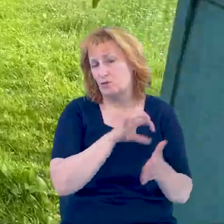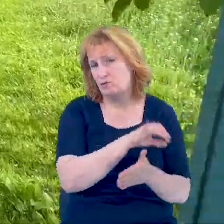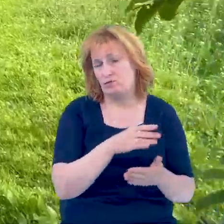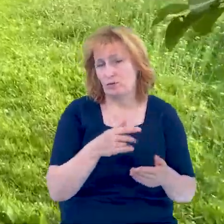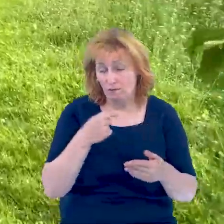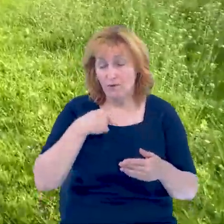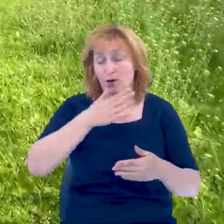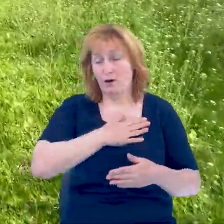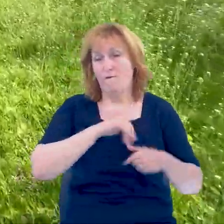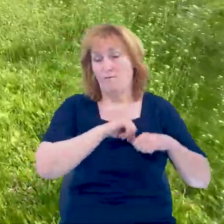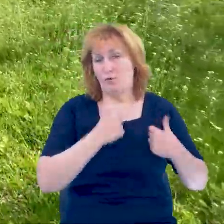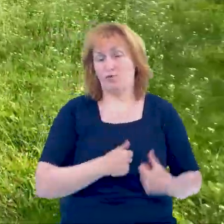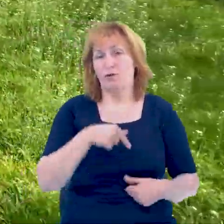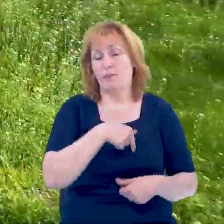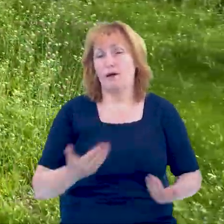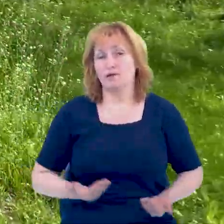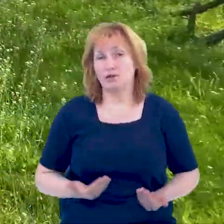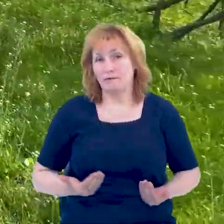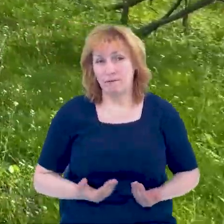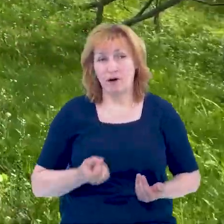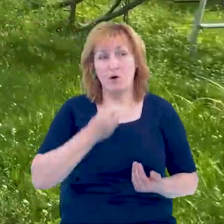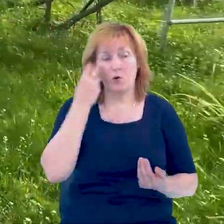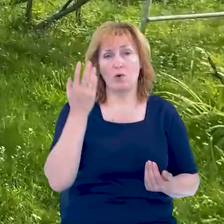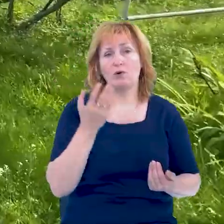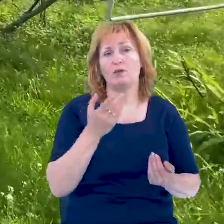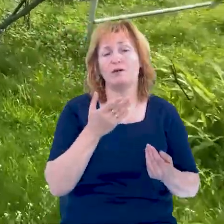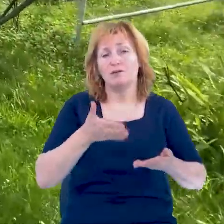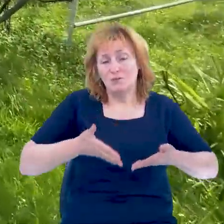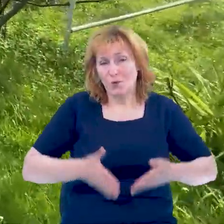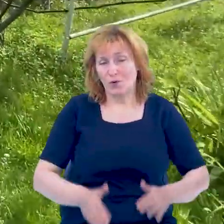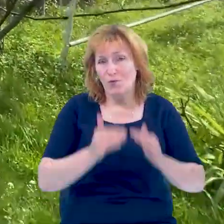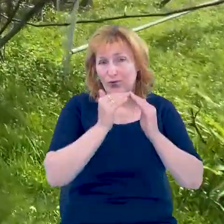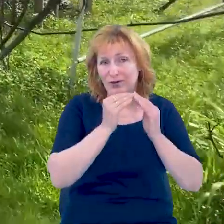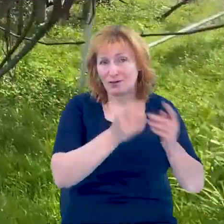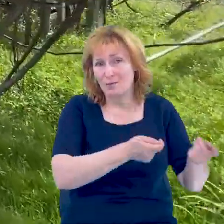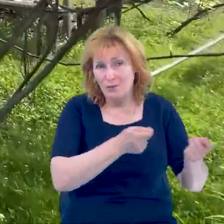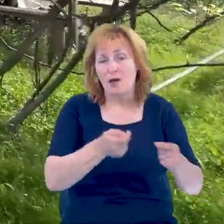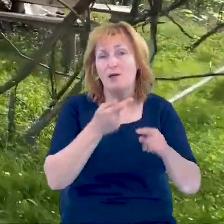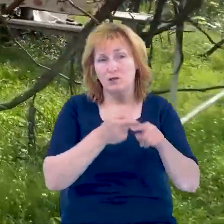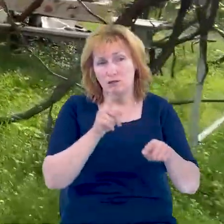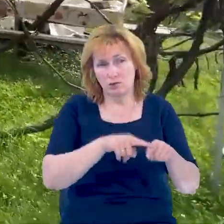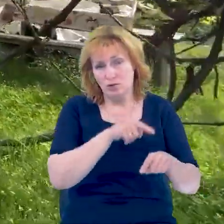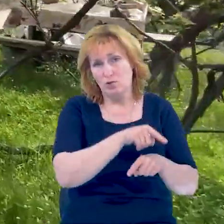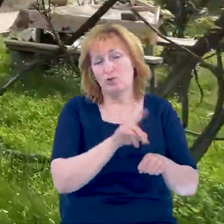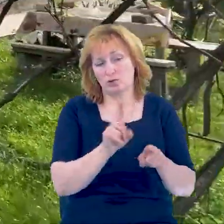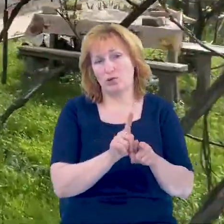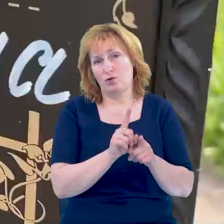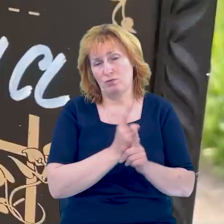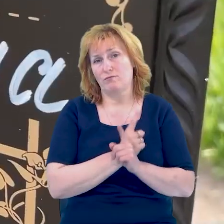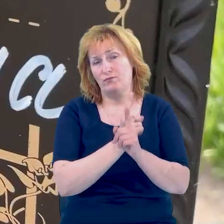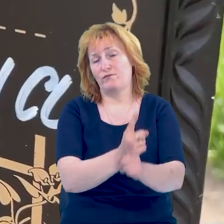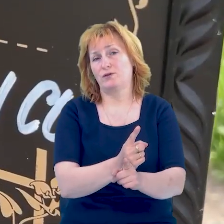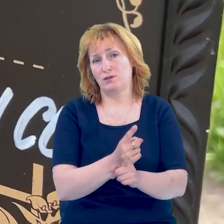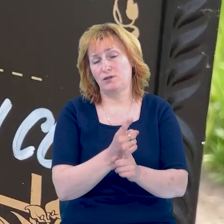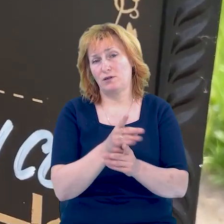Цей будинок, в який Ангеліну привезли з пологового будинку, з цього ж будинку її відправили і в останню